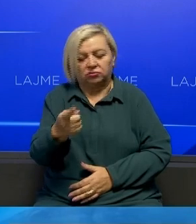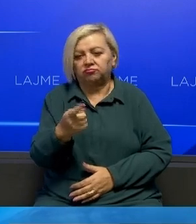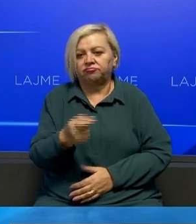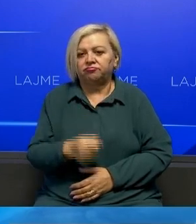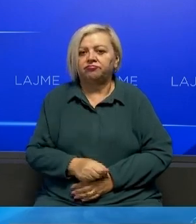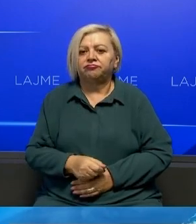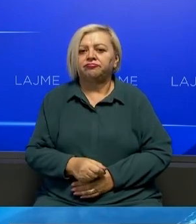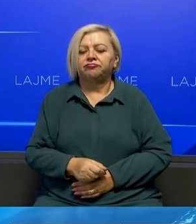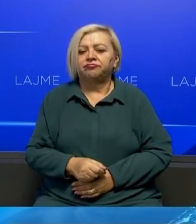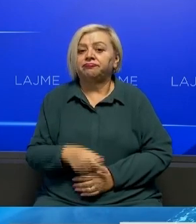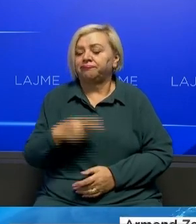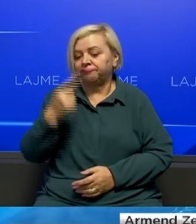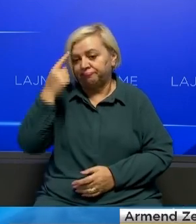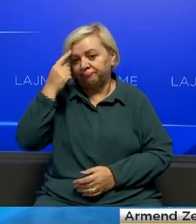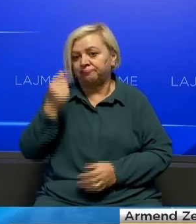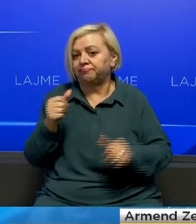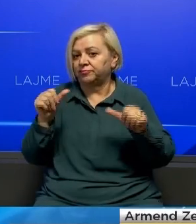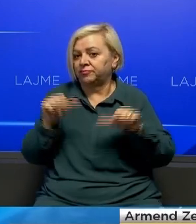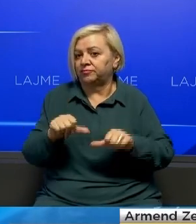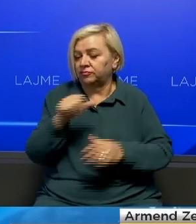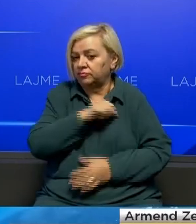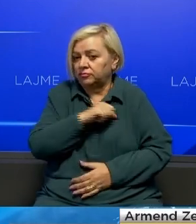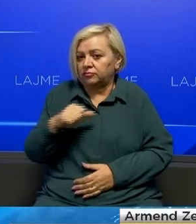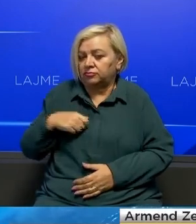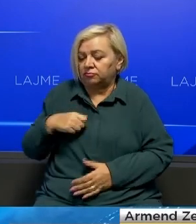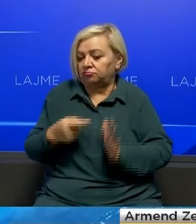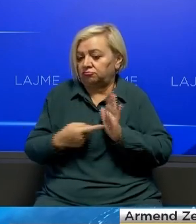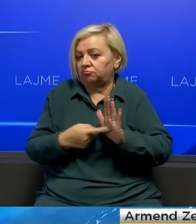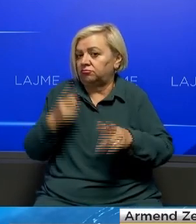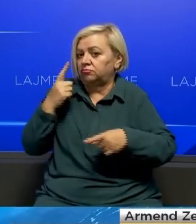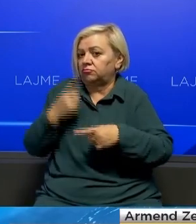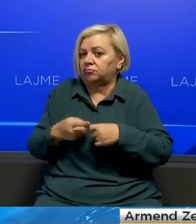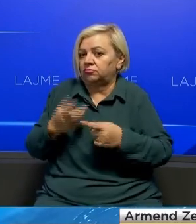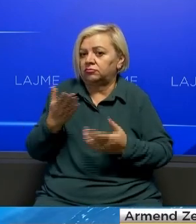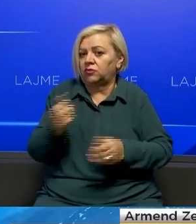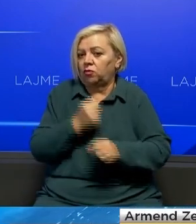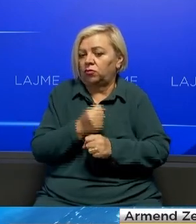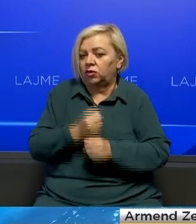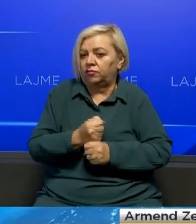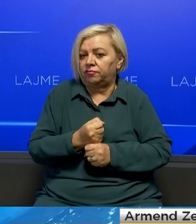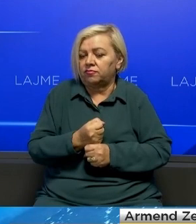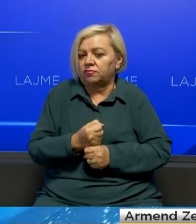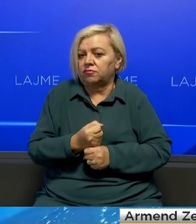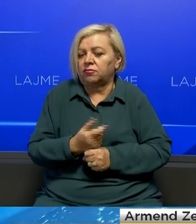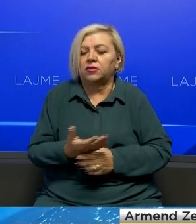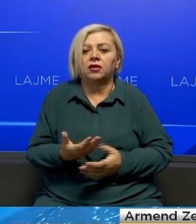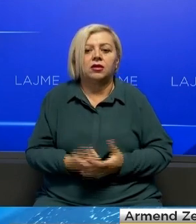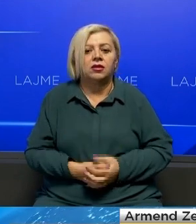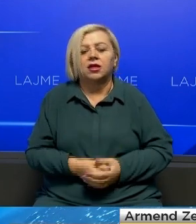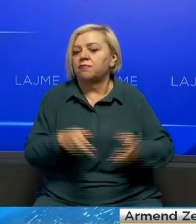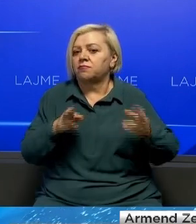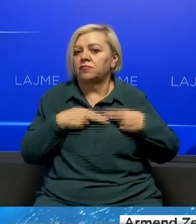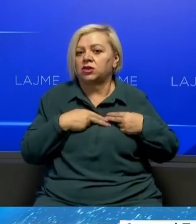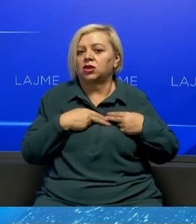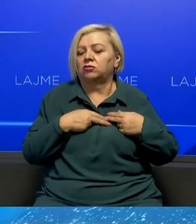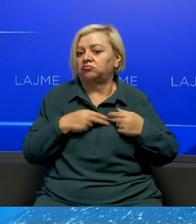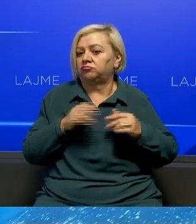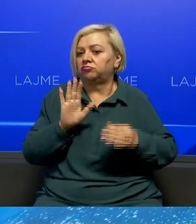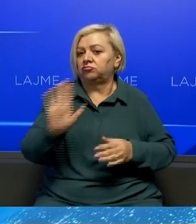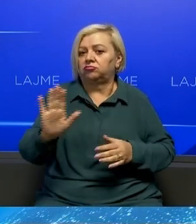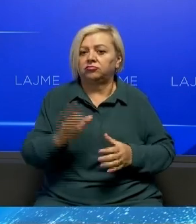vetën Po nuk e din dërvedije E të regon dëvërtetën Për punën e vetë Por edhe për përgjithsin që ka